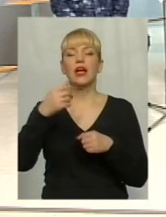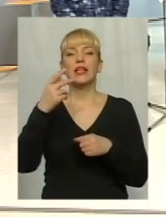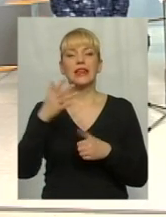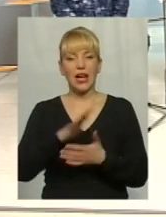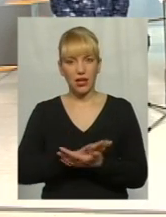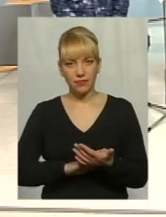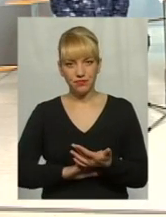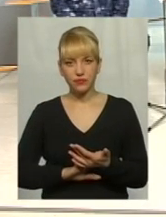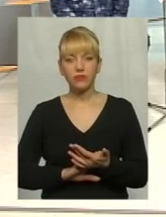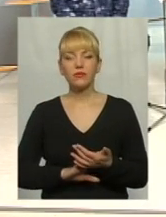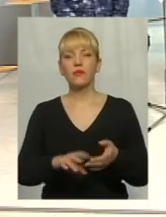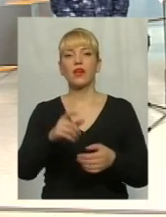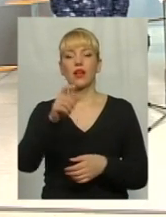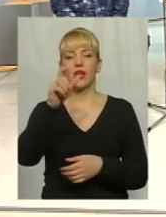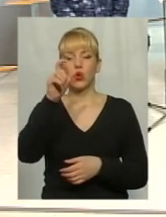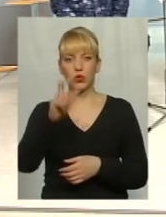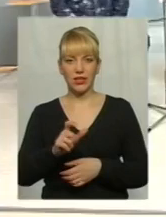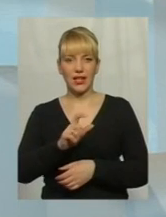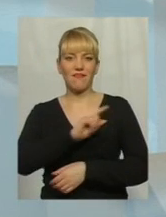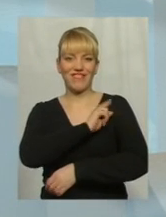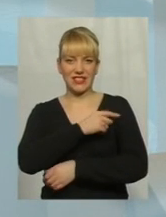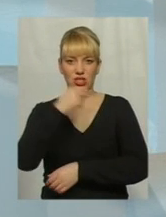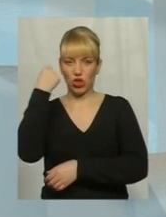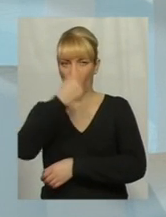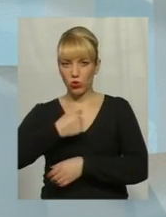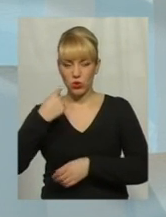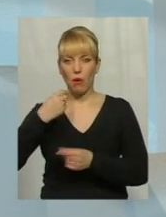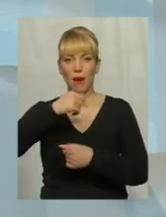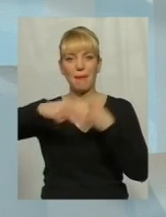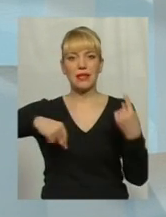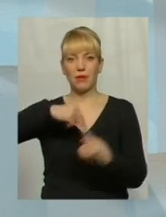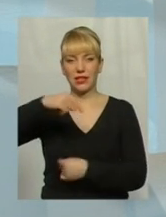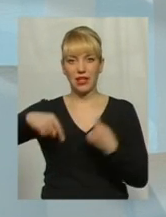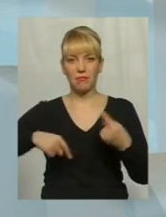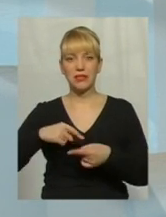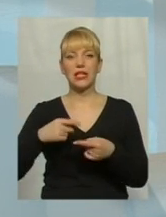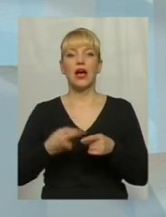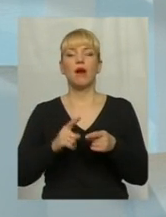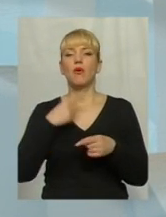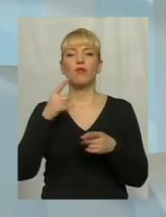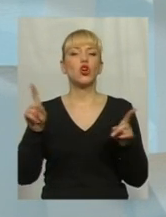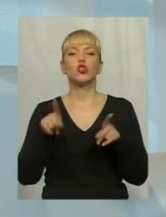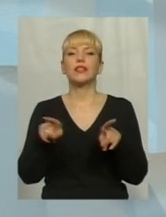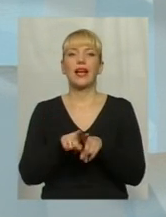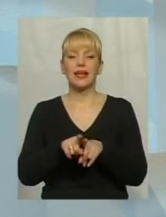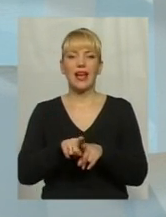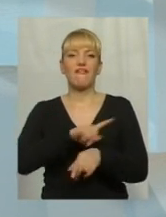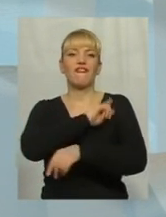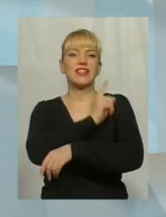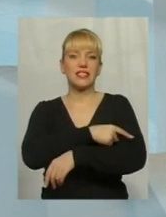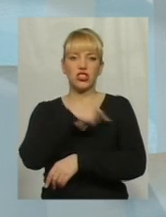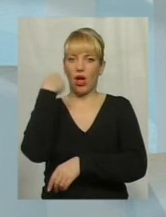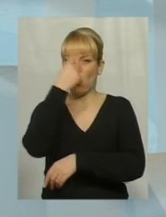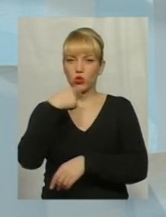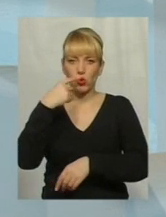Взагалі, фізична особа-підприємець, ми собі задаємося останнім часом запитанням. А що тут таке є фізична особа-підприємець?